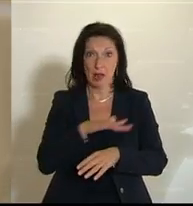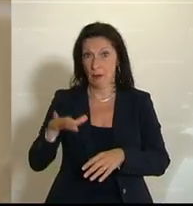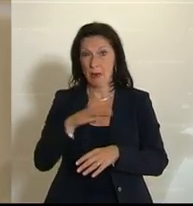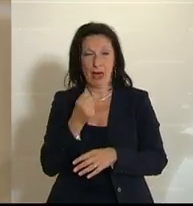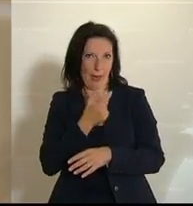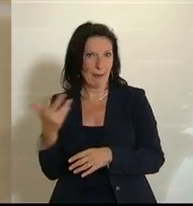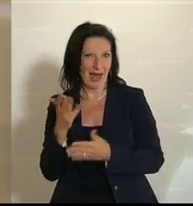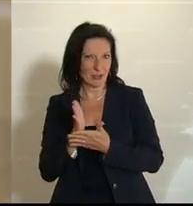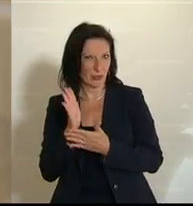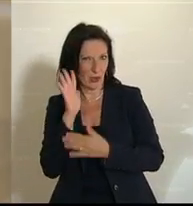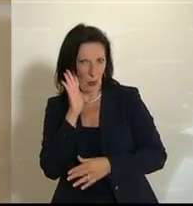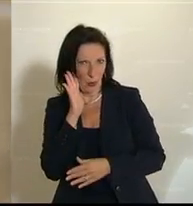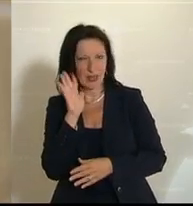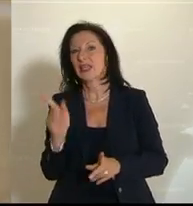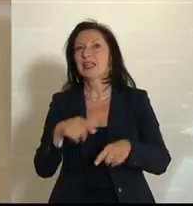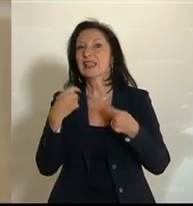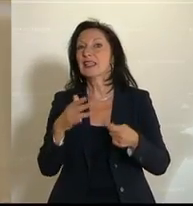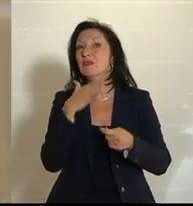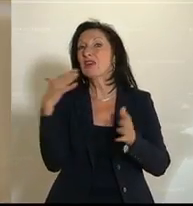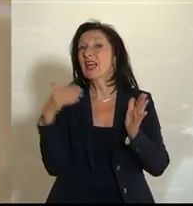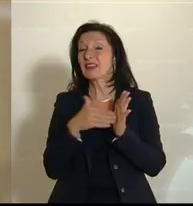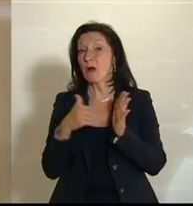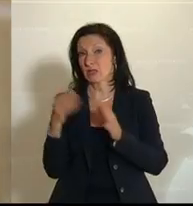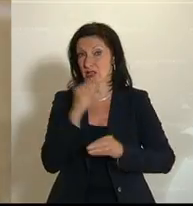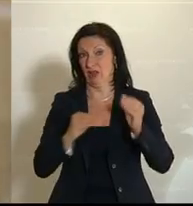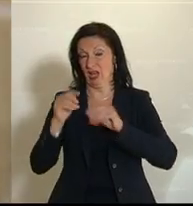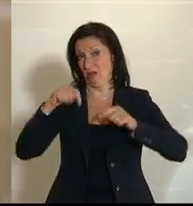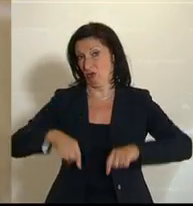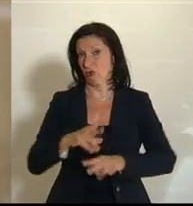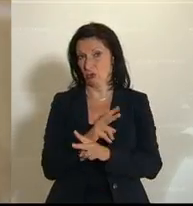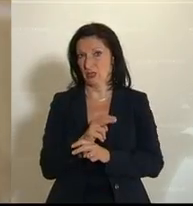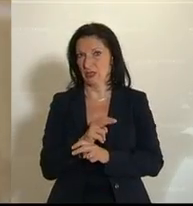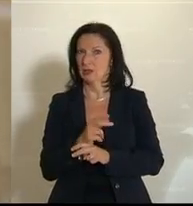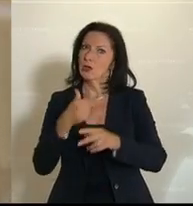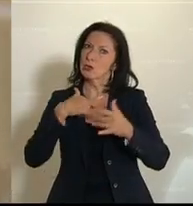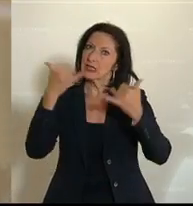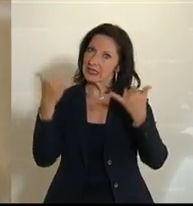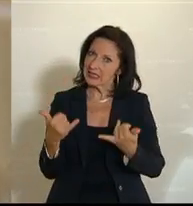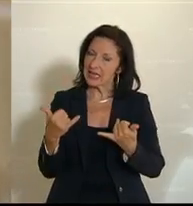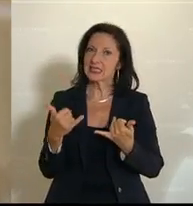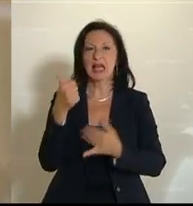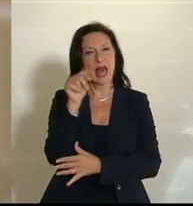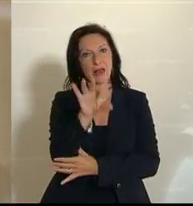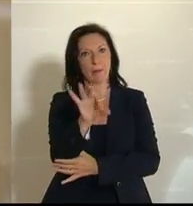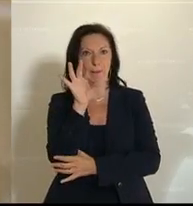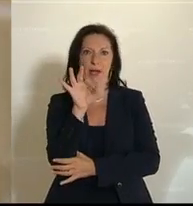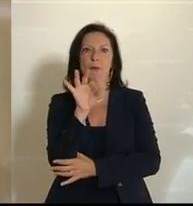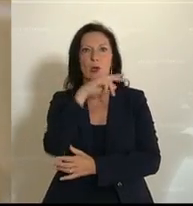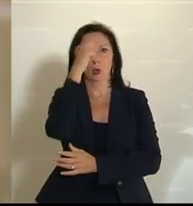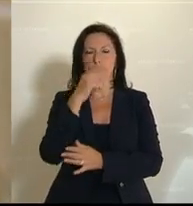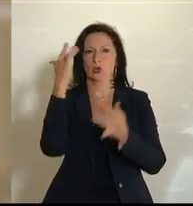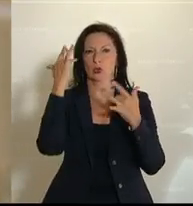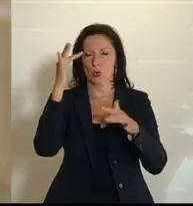einiges gehört. Es gibt zigtausende Vereine in Österreich und ich möchte im Folgenden näher auf Kunst und Kultur